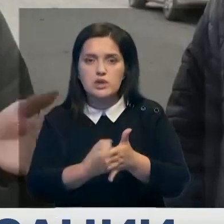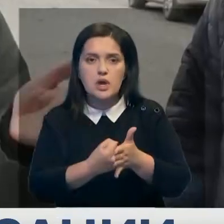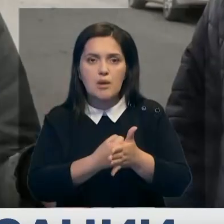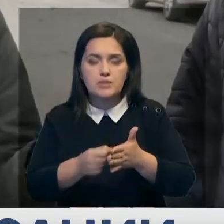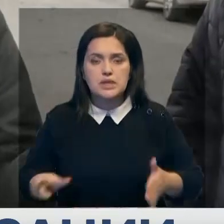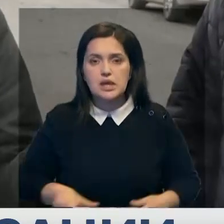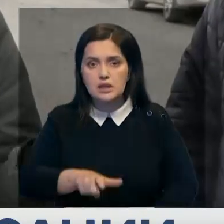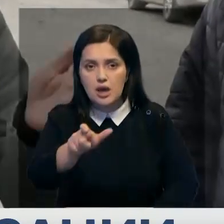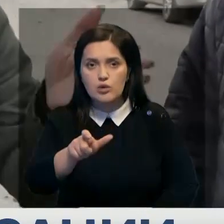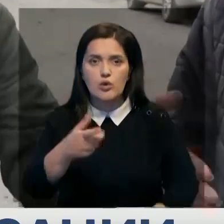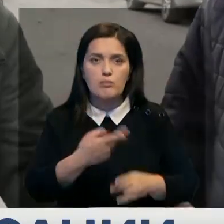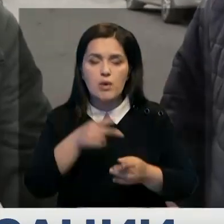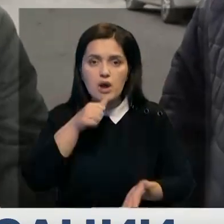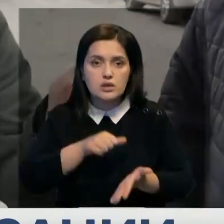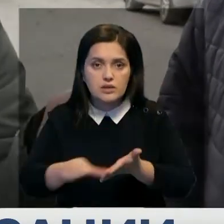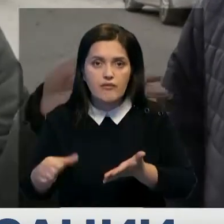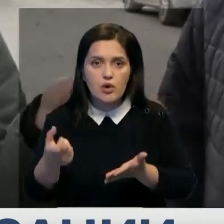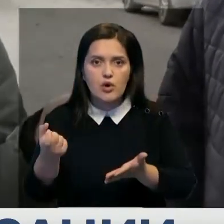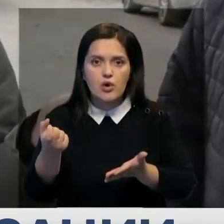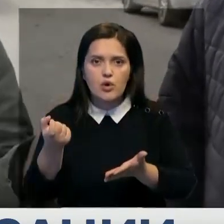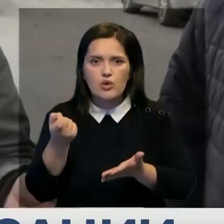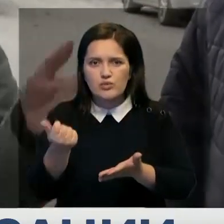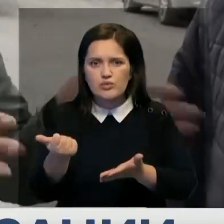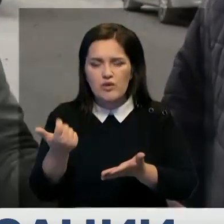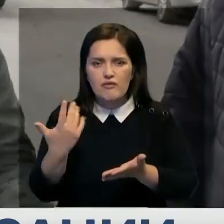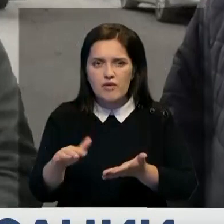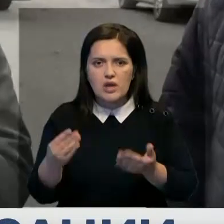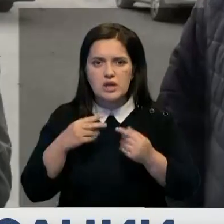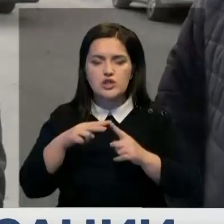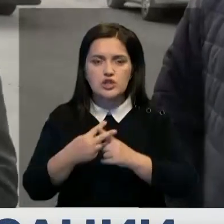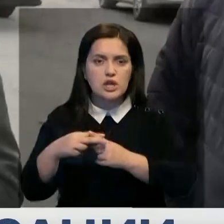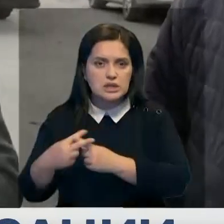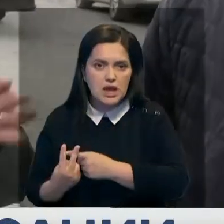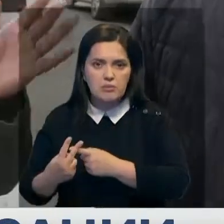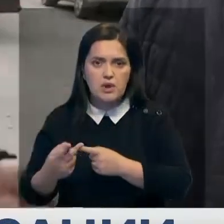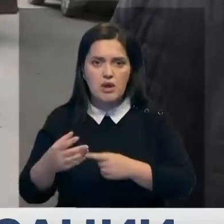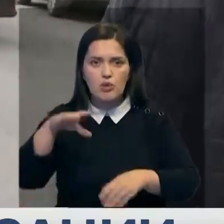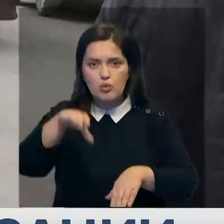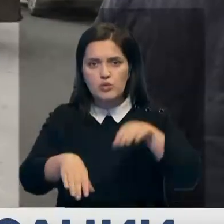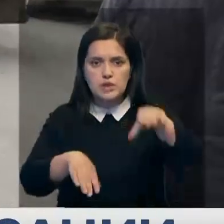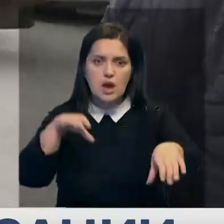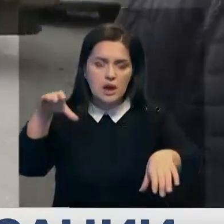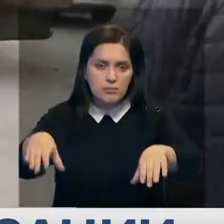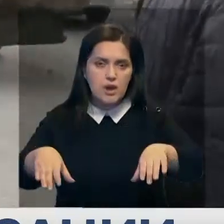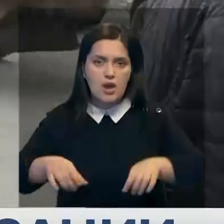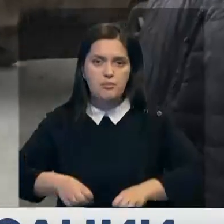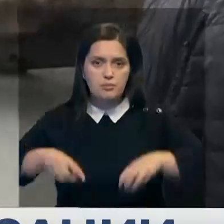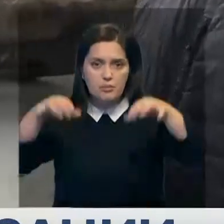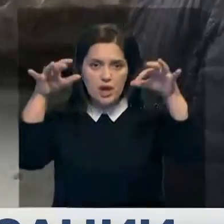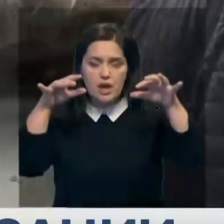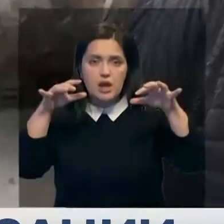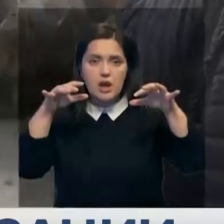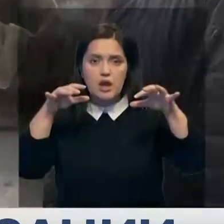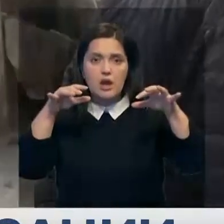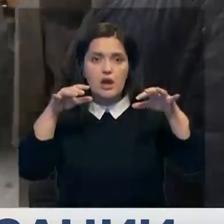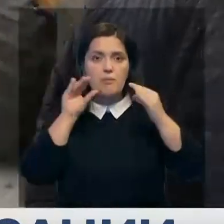дорог элементарного. Вот отсыпали, слава богу, то, как отсыпали. Частями, кусками, пыль столбом. В машине вот такой